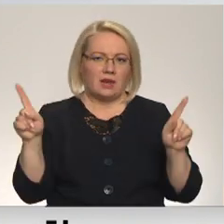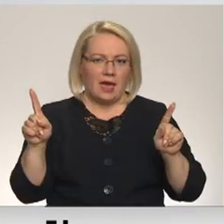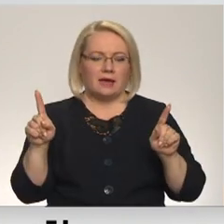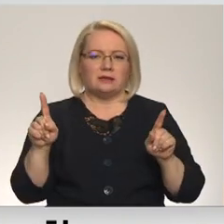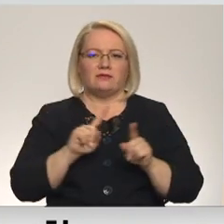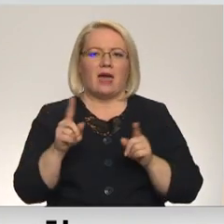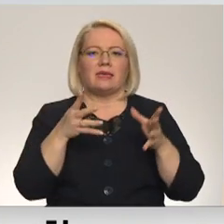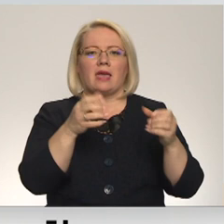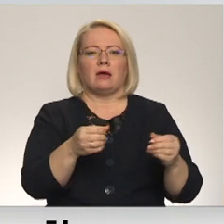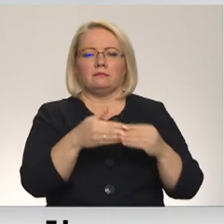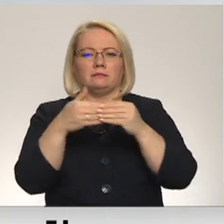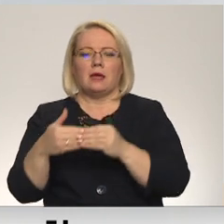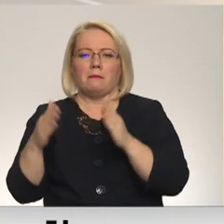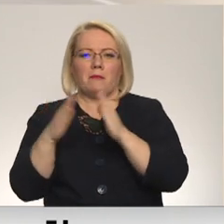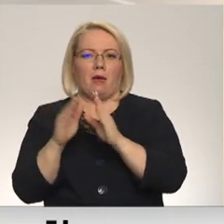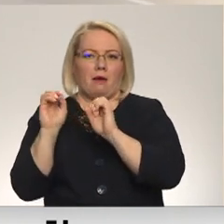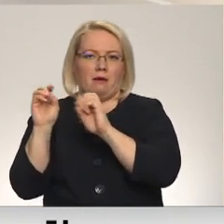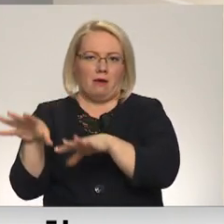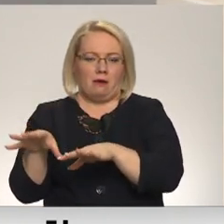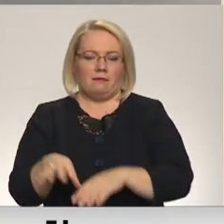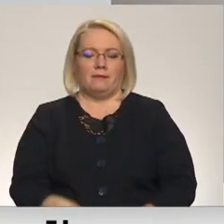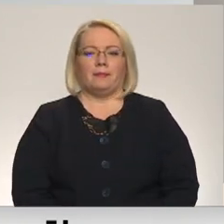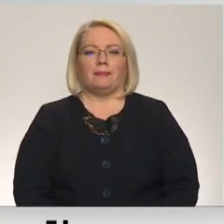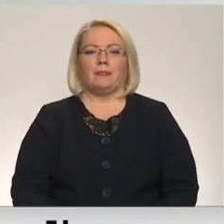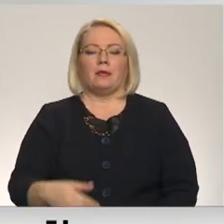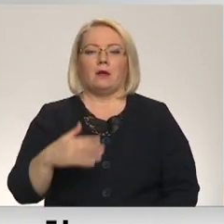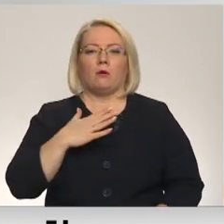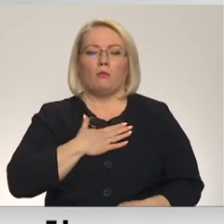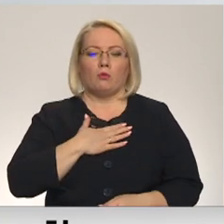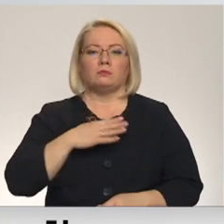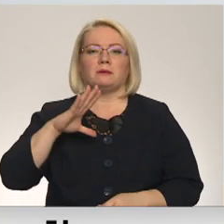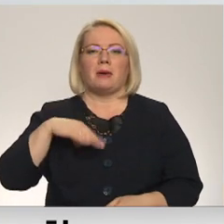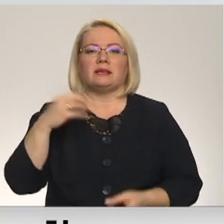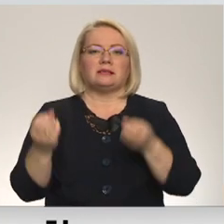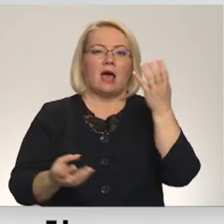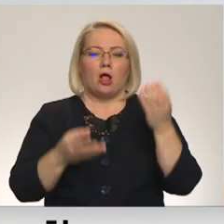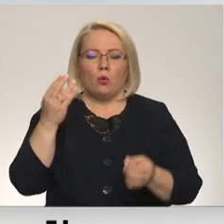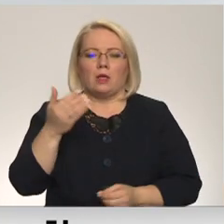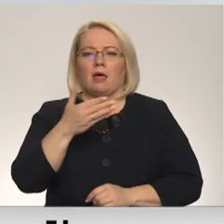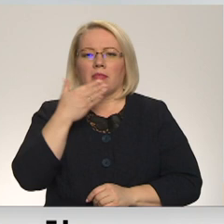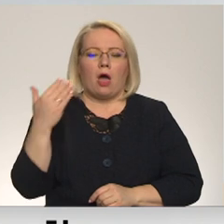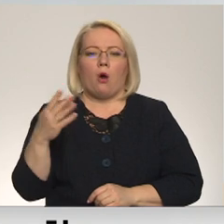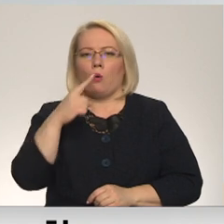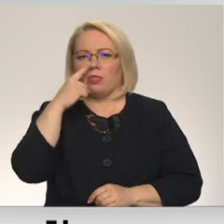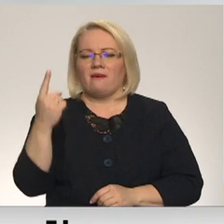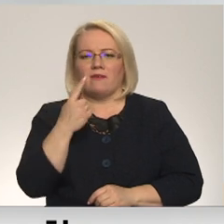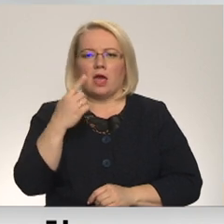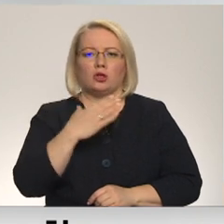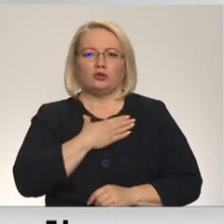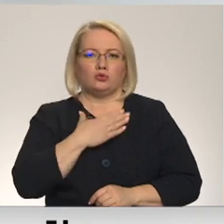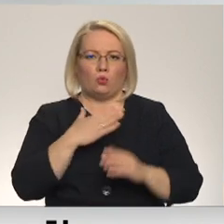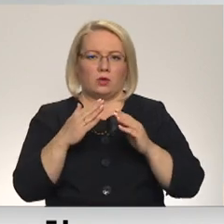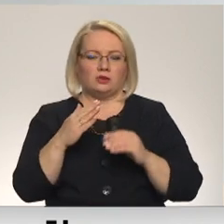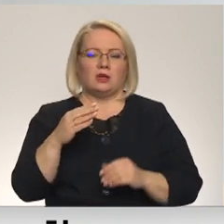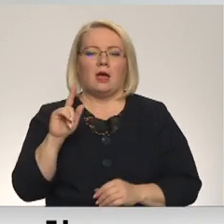ķērāja pieved uz māju. Mums pēc salūta nav nonācis neviens šunds patversmē. Salūts